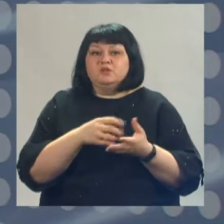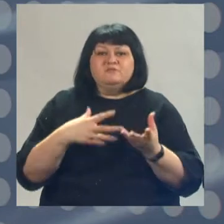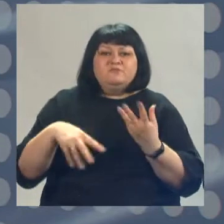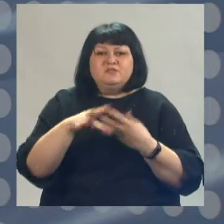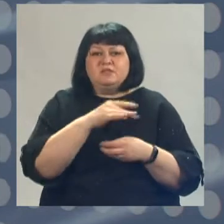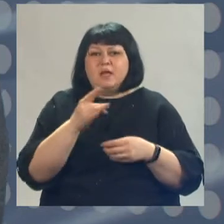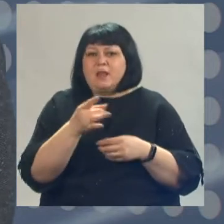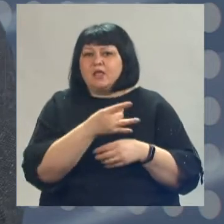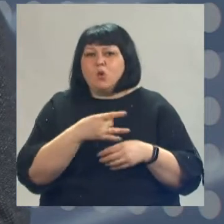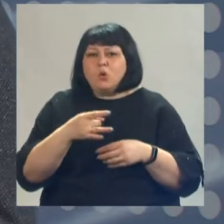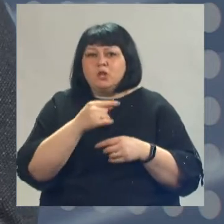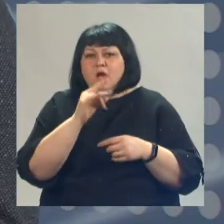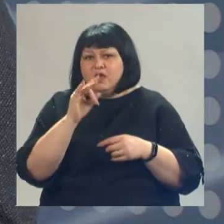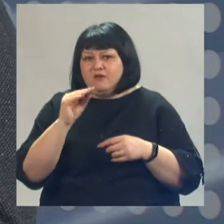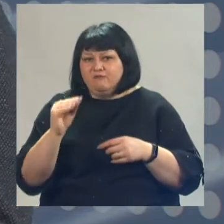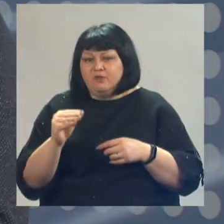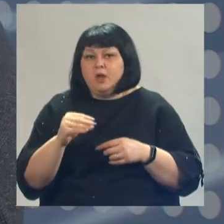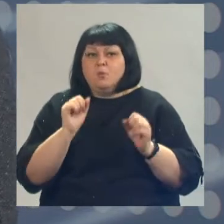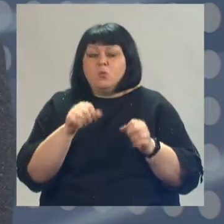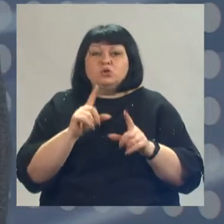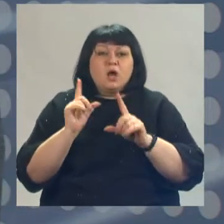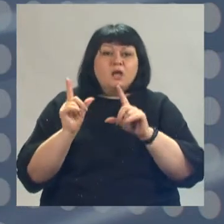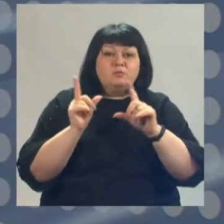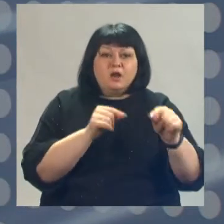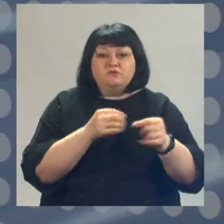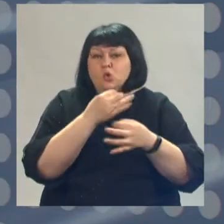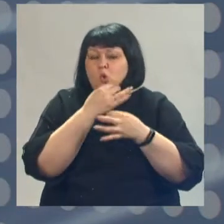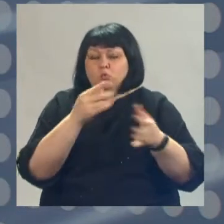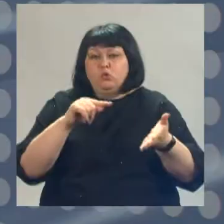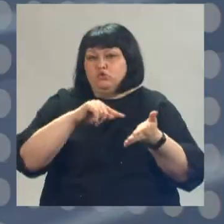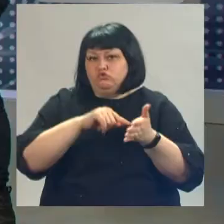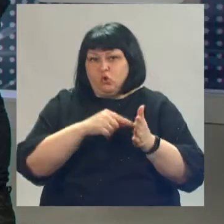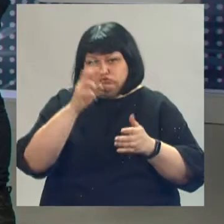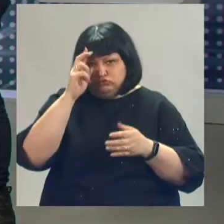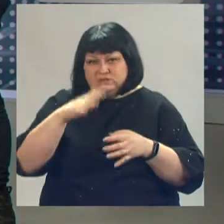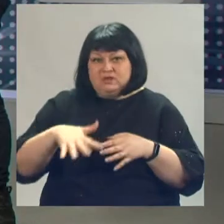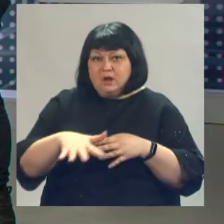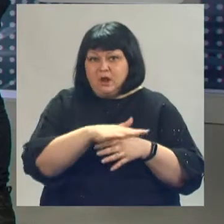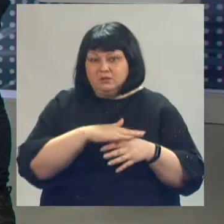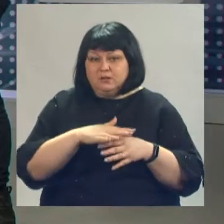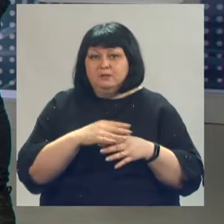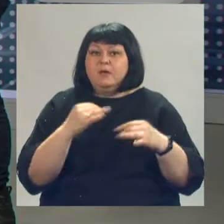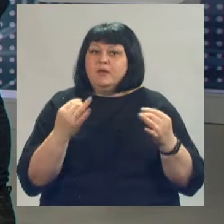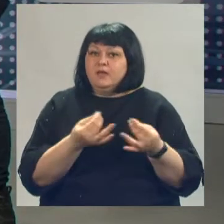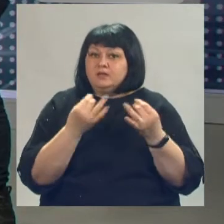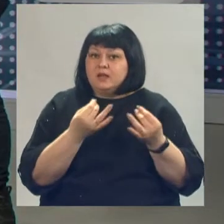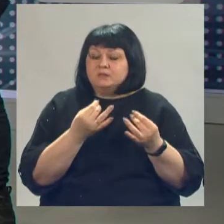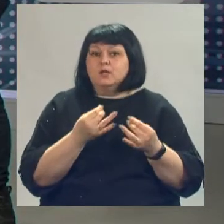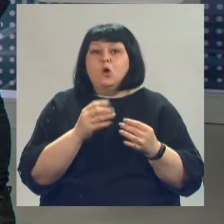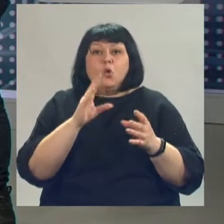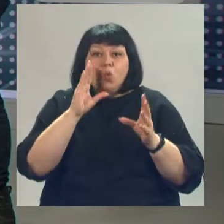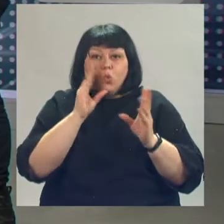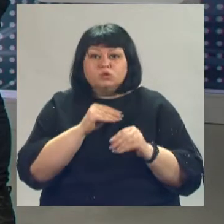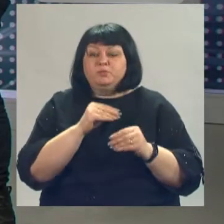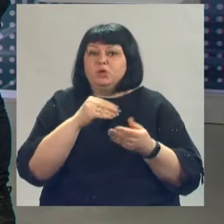регионы Российской Федерации. То есть можно отправиться в путешествие в абсолютно любую точку страны. Вот интересный момент. Успеть купить